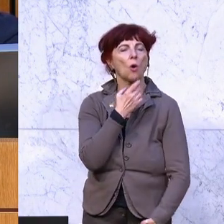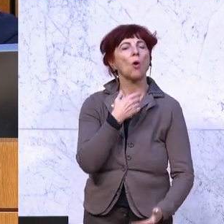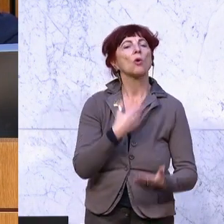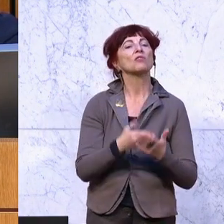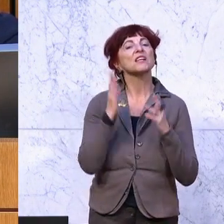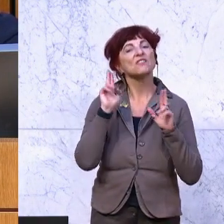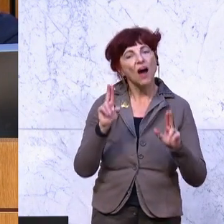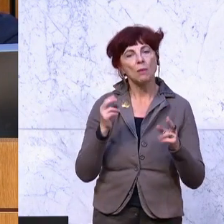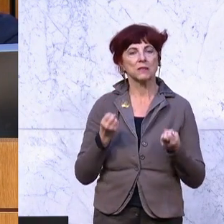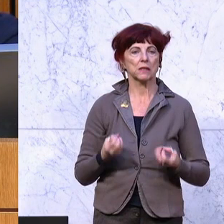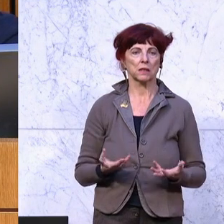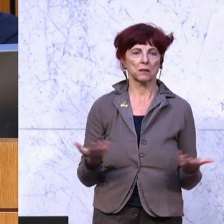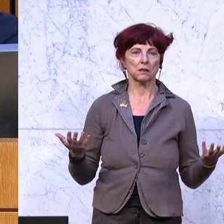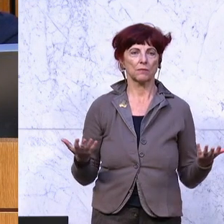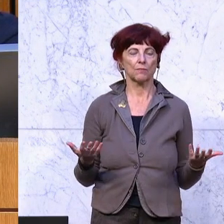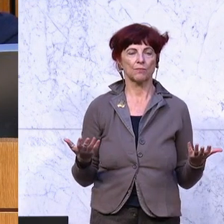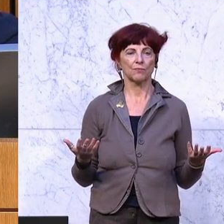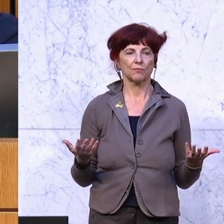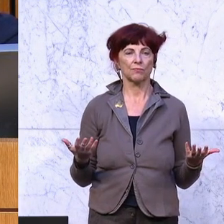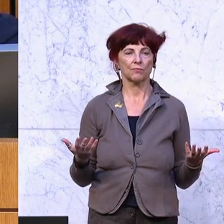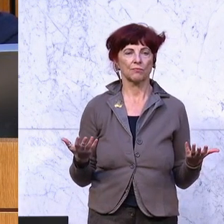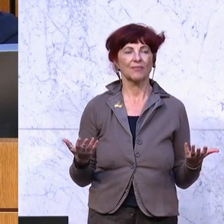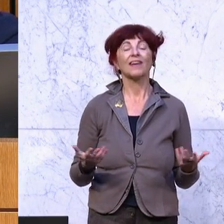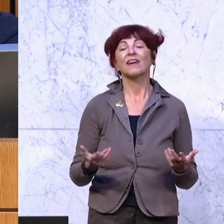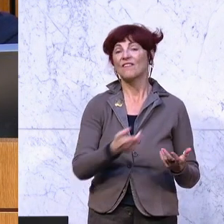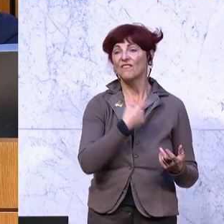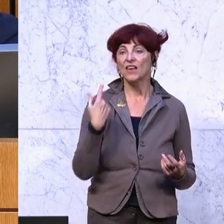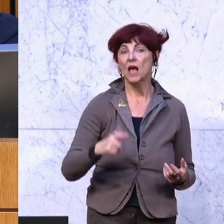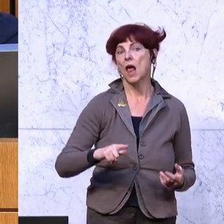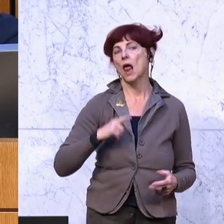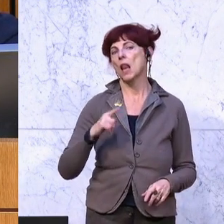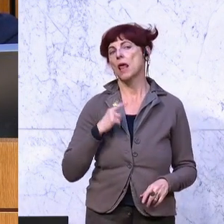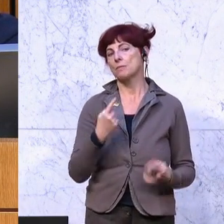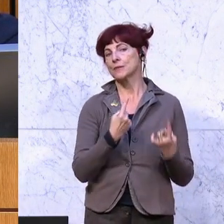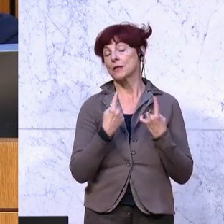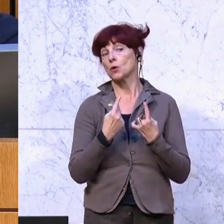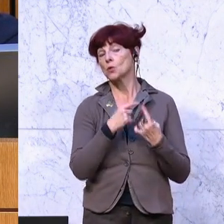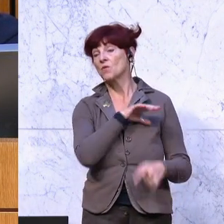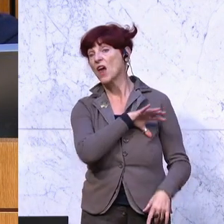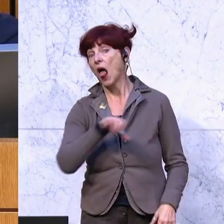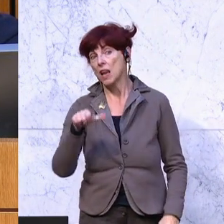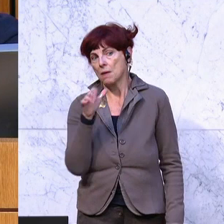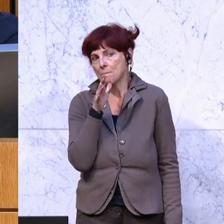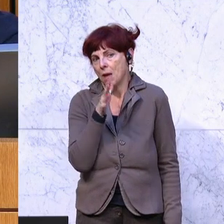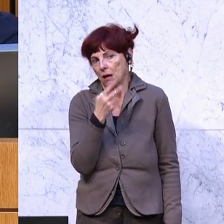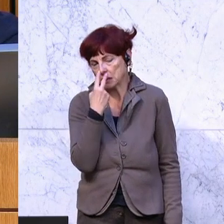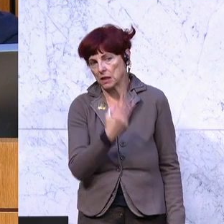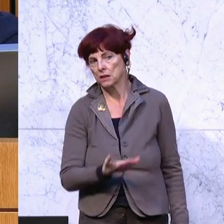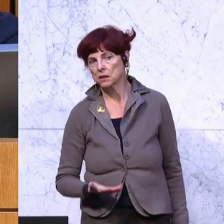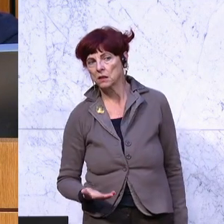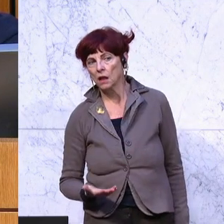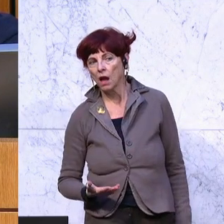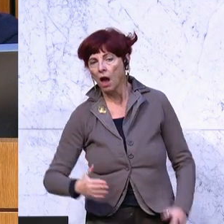dann da passiert. Wir erleben Situationen, die wir alle nicht erleben wollen. Wir erleben